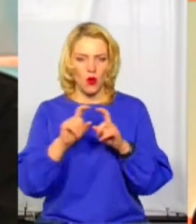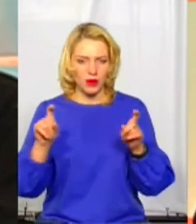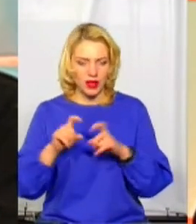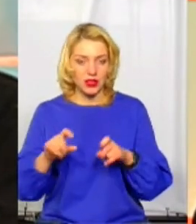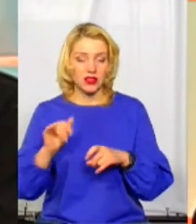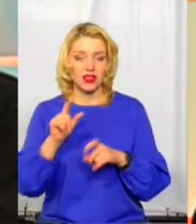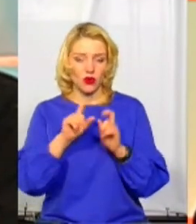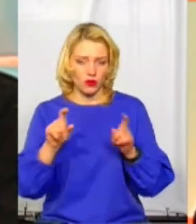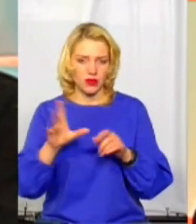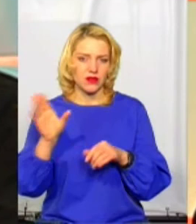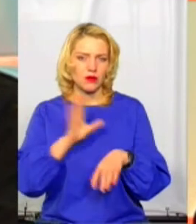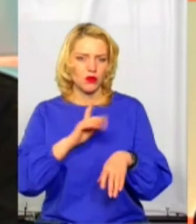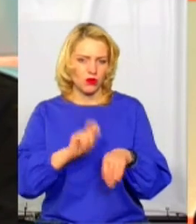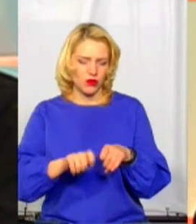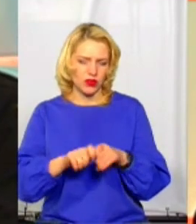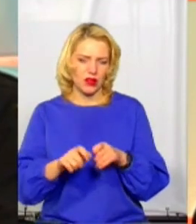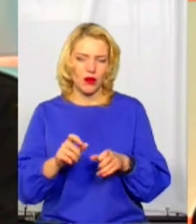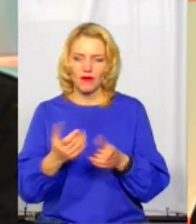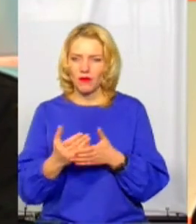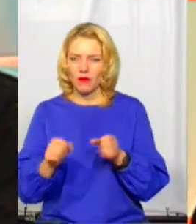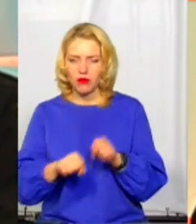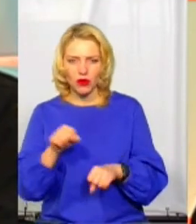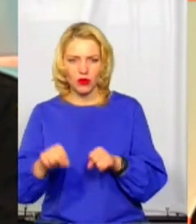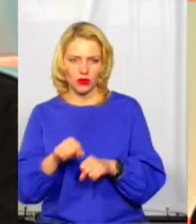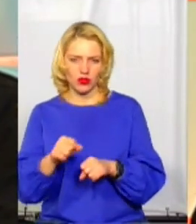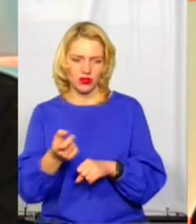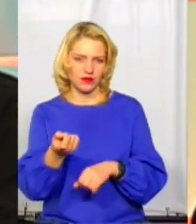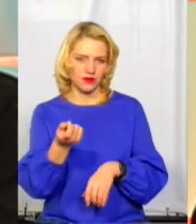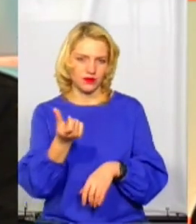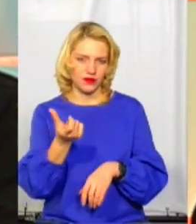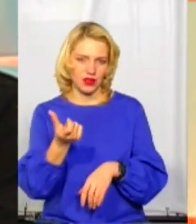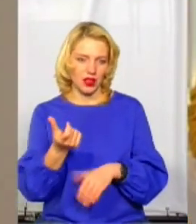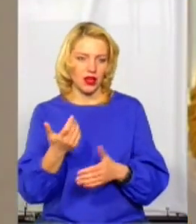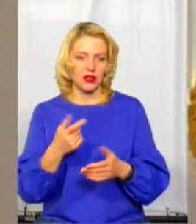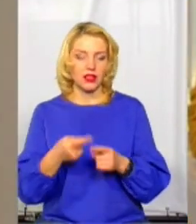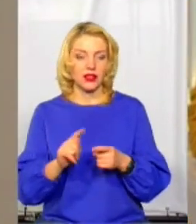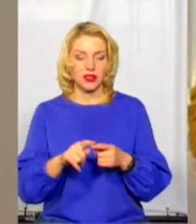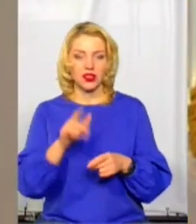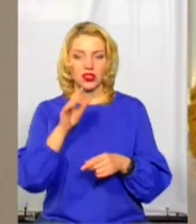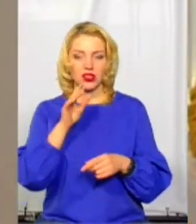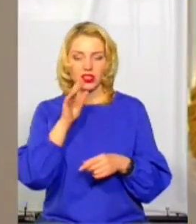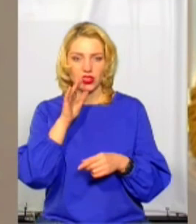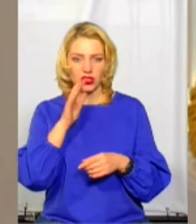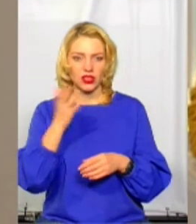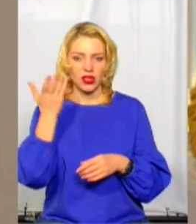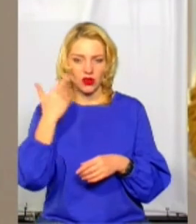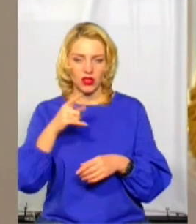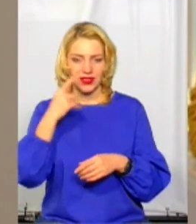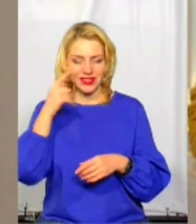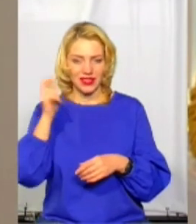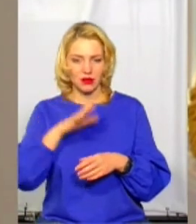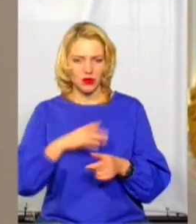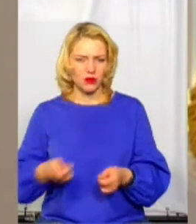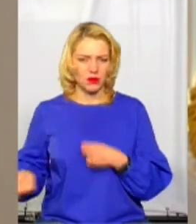І кількість порушень є незначною. Вже ті часи, що з Піднебесної, скажімо, завозили